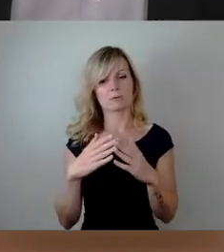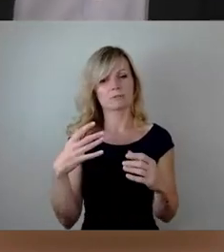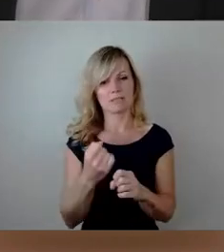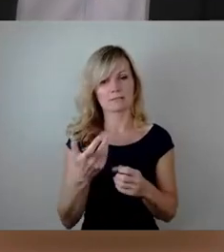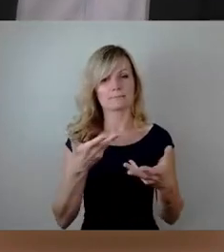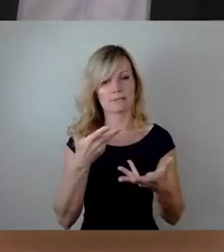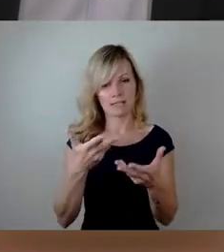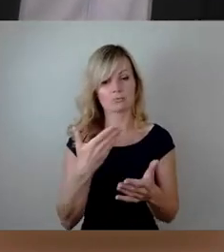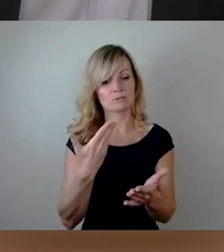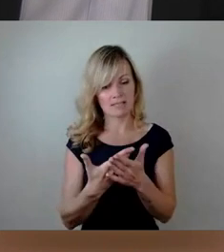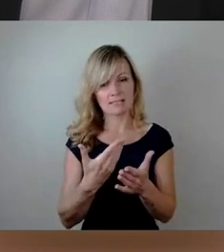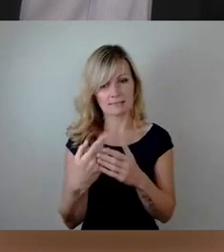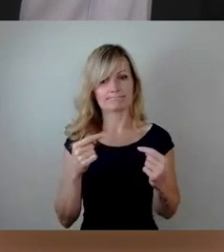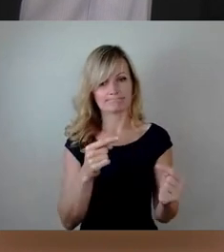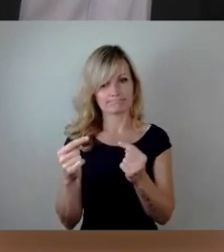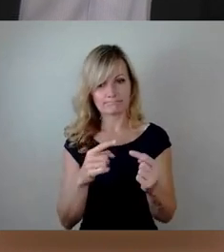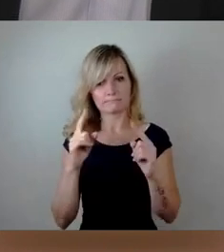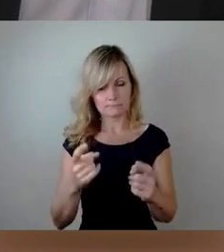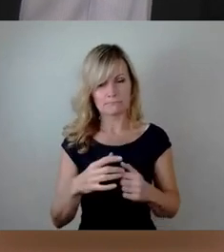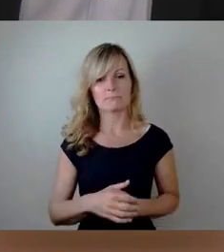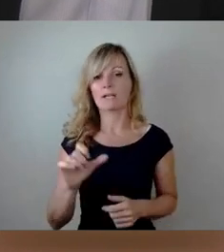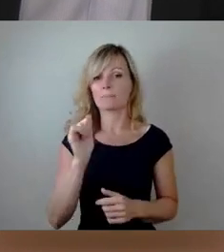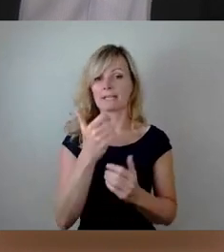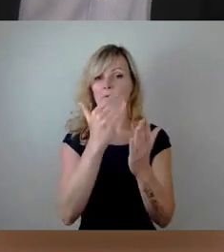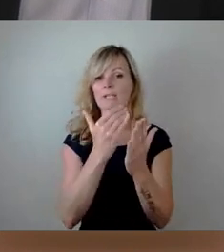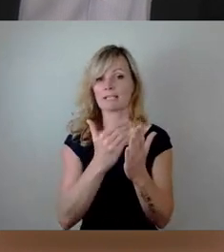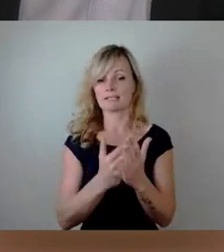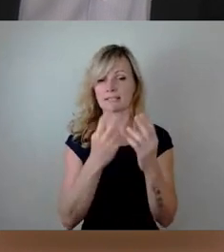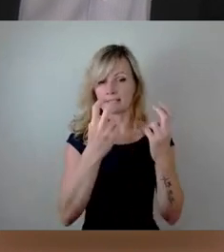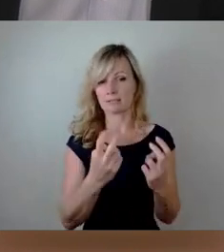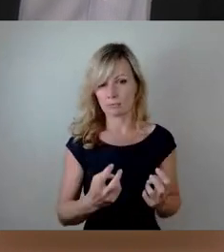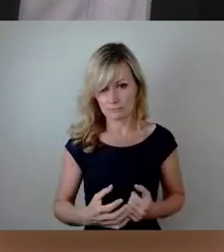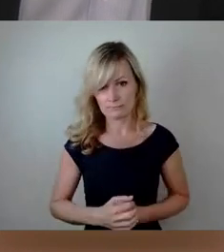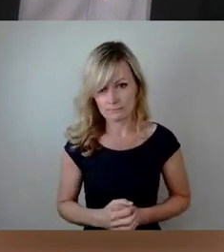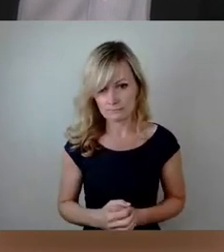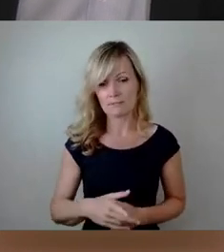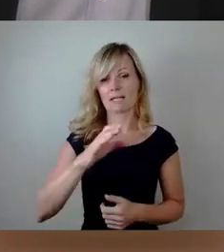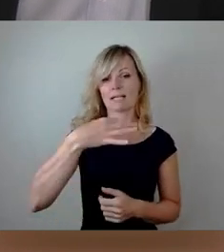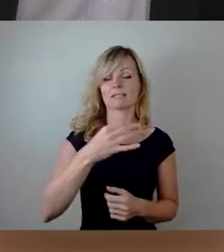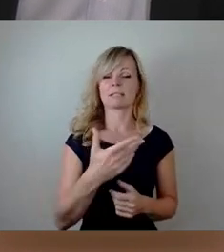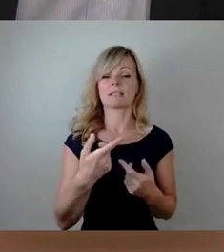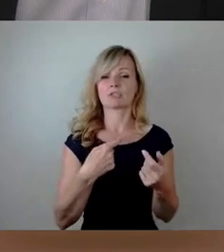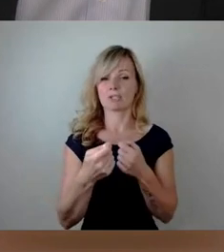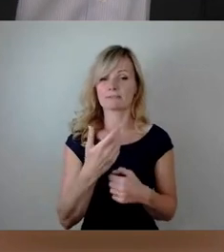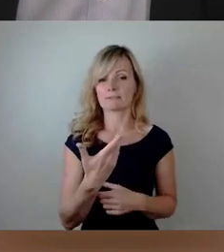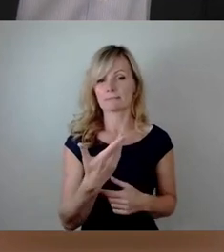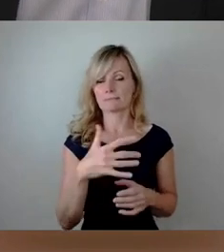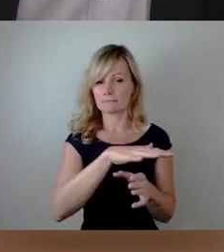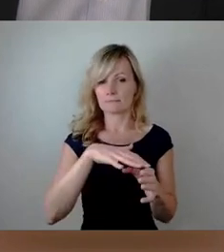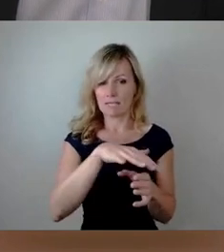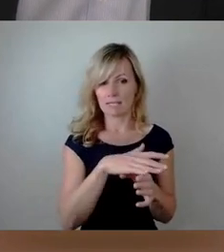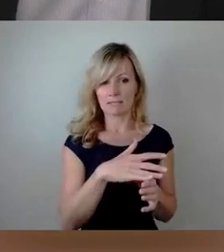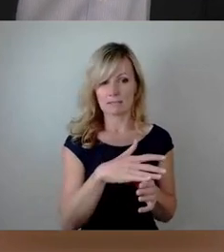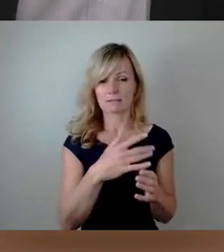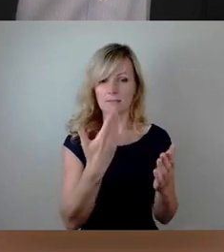debattieren haben. Sind die Prioritätensetzungen, die für die einzelnen Geschäftsbereichleiter und Uni der Gänze vorgenommen worden sind, die richtigen.